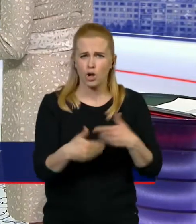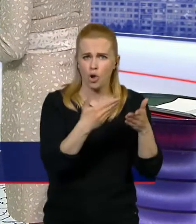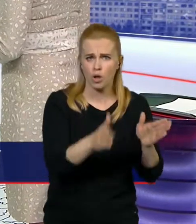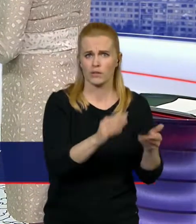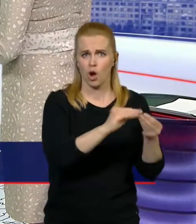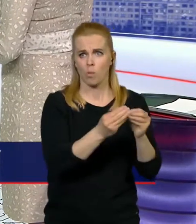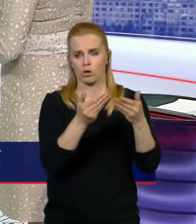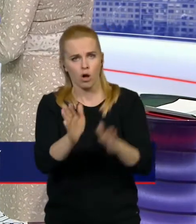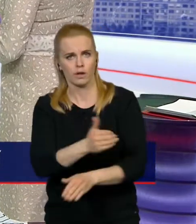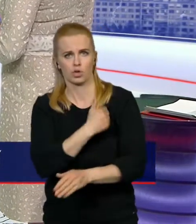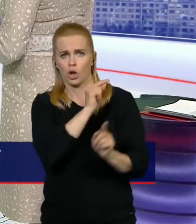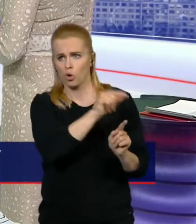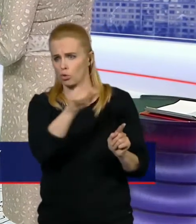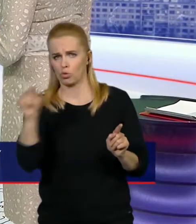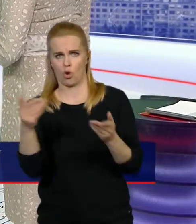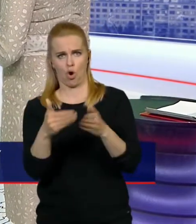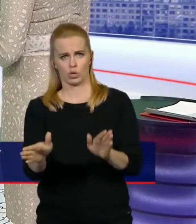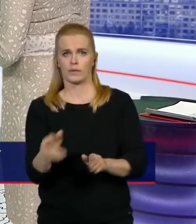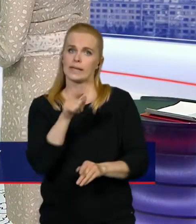V čem vy osobně vidíte největší riziko?